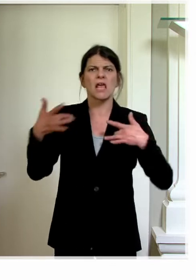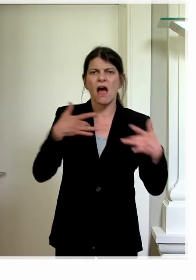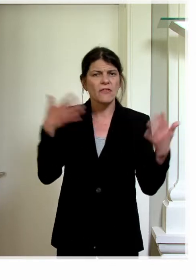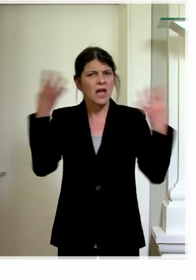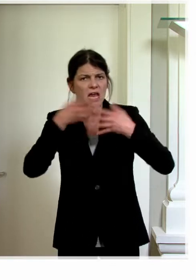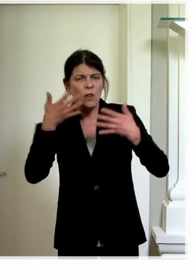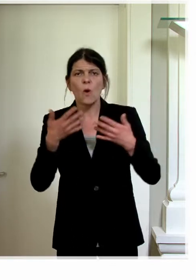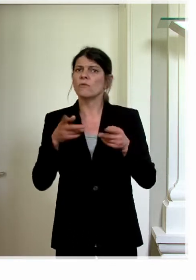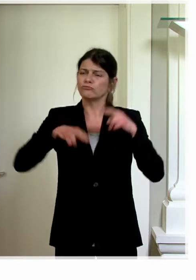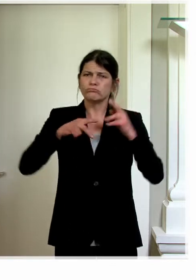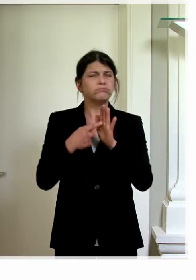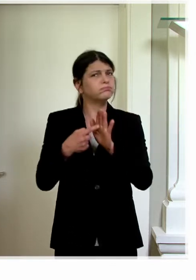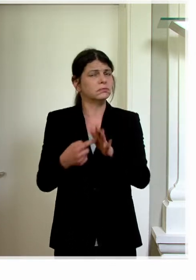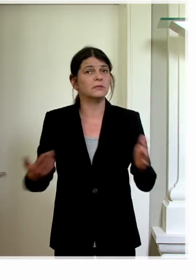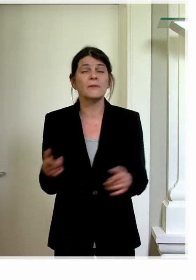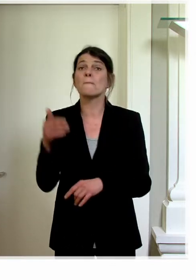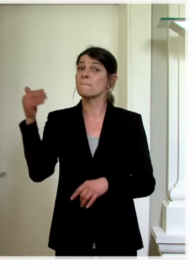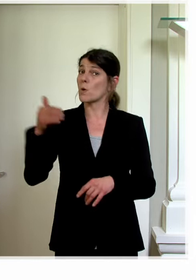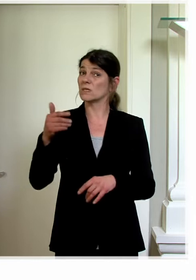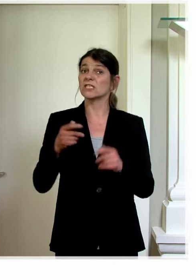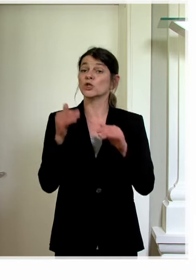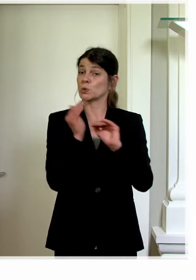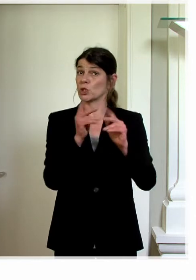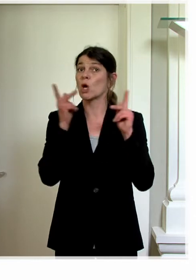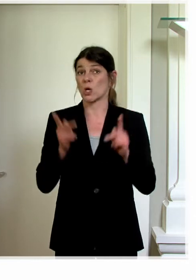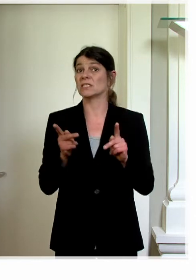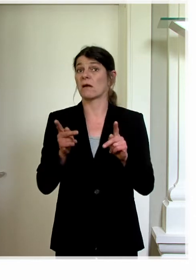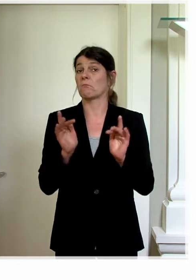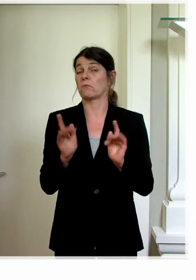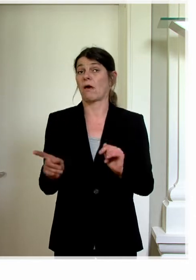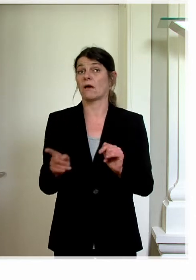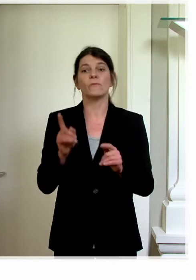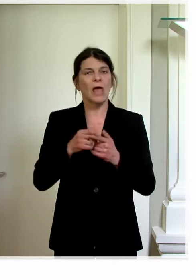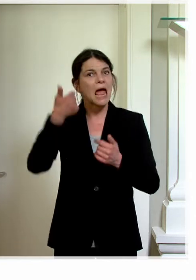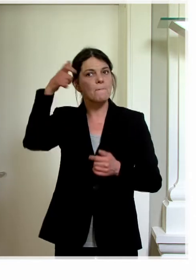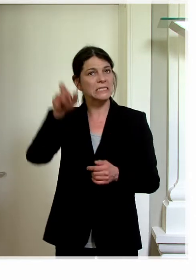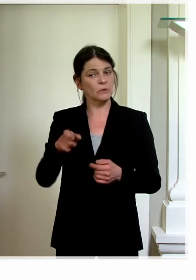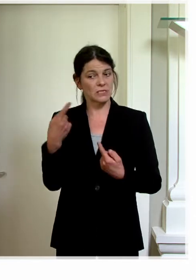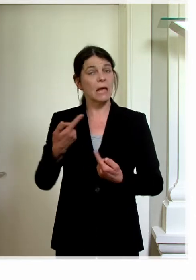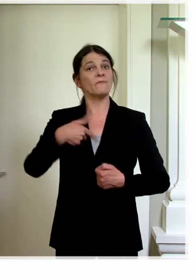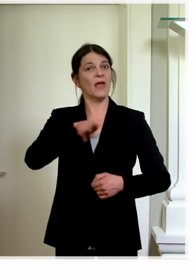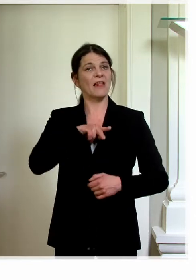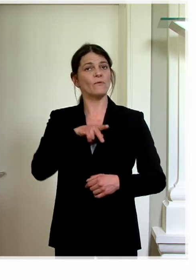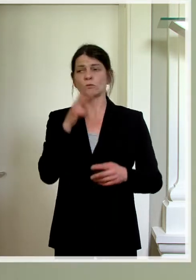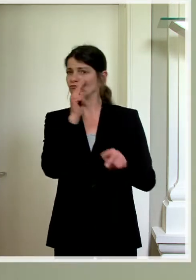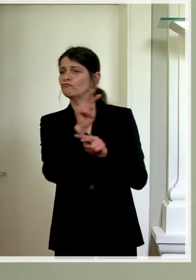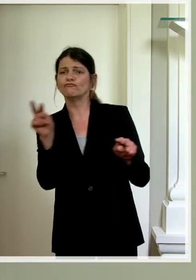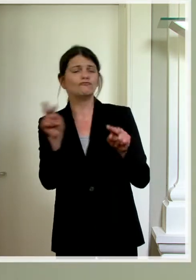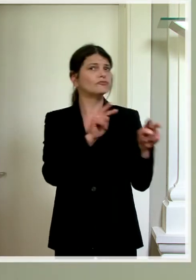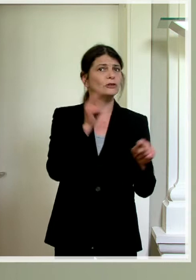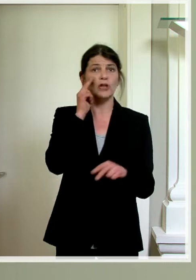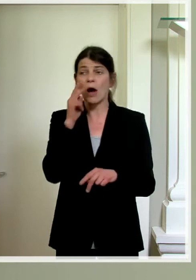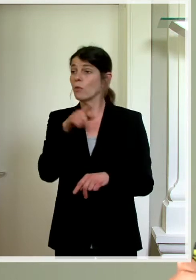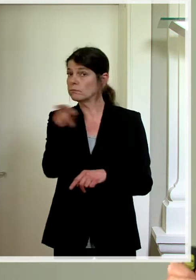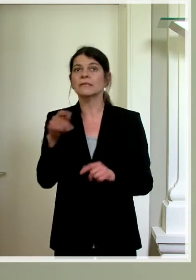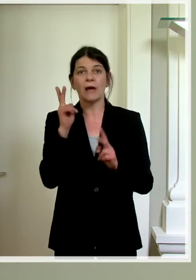Vorführungen macht, muss ein Schutzkonzept haben und eben auch eine verantwortliche Person, die sich darum kümmert, dieses